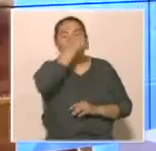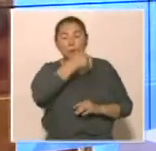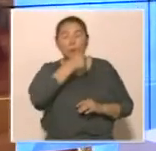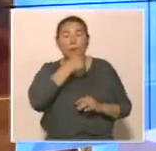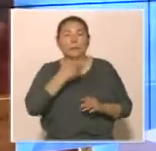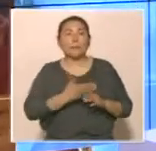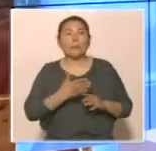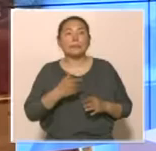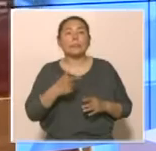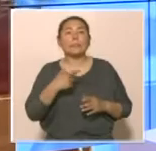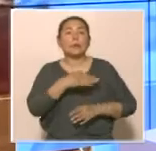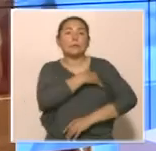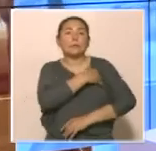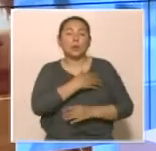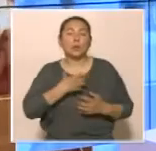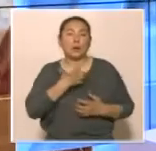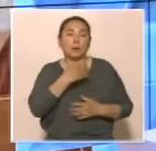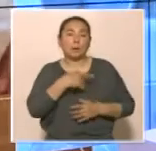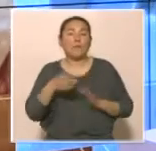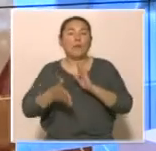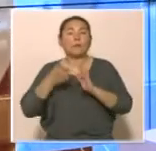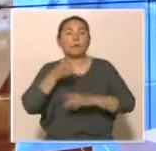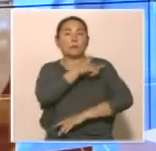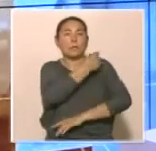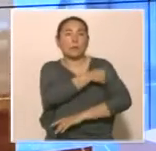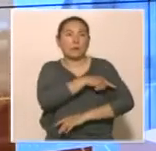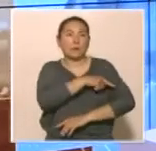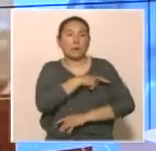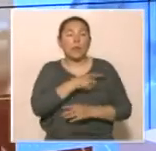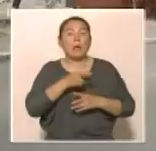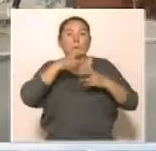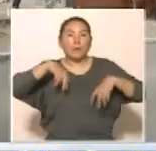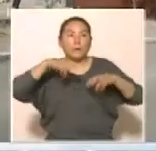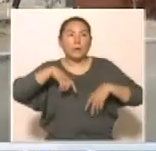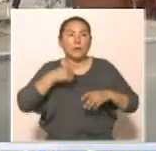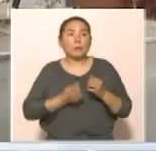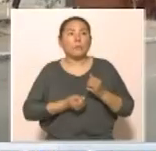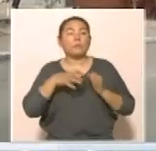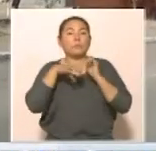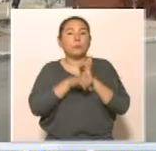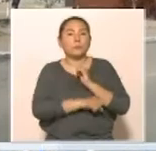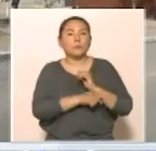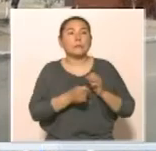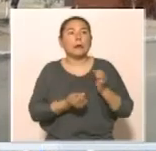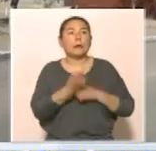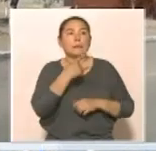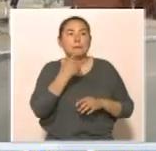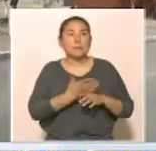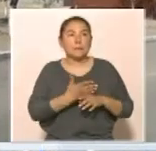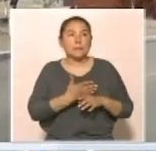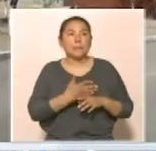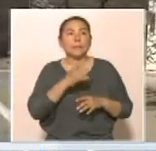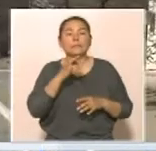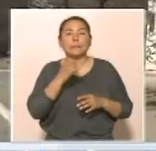Ол дене қызы өкөтелгендіктен жүрел жәрдем көмегіне жүгініпті. Дертханалық сынамалар алынғанын кейін қанын таңда талдамаларынан